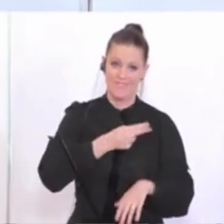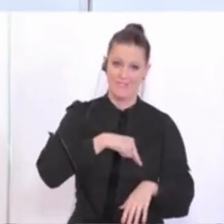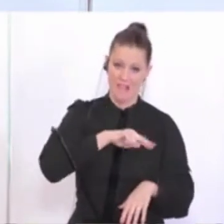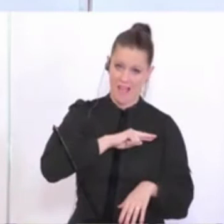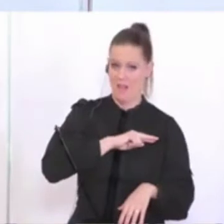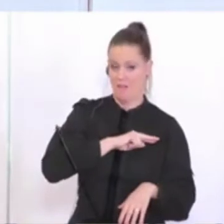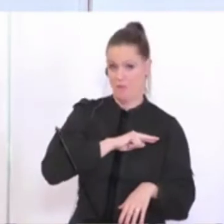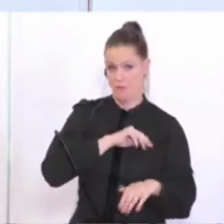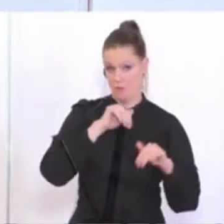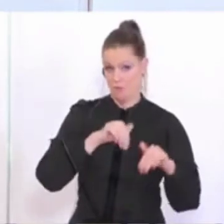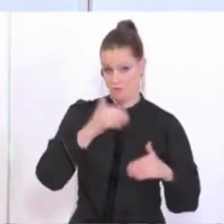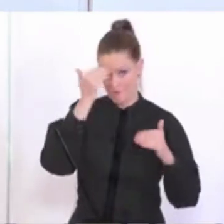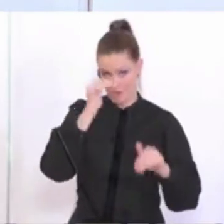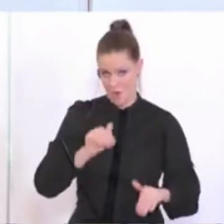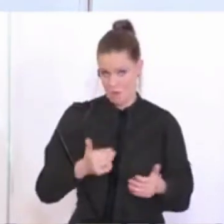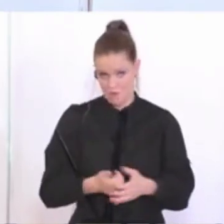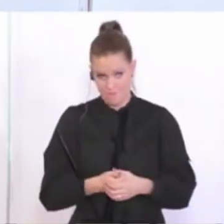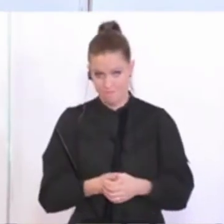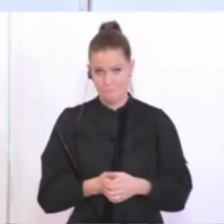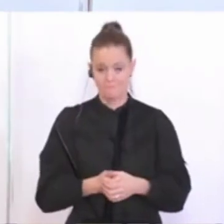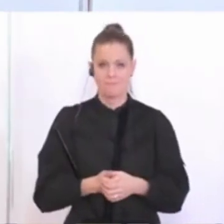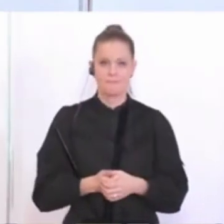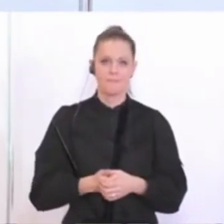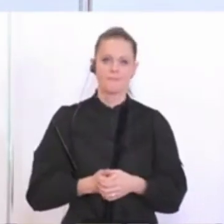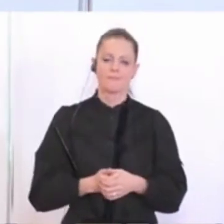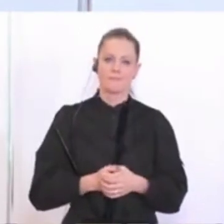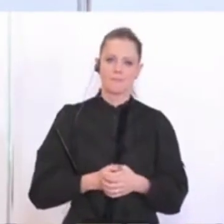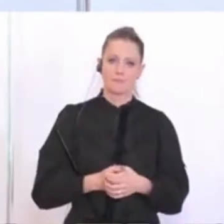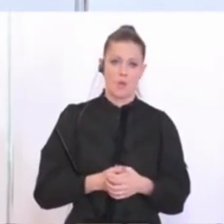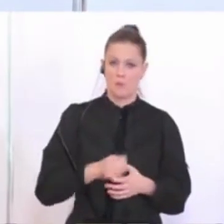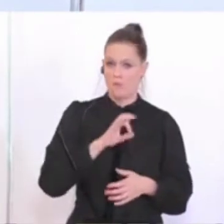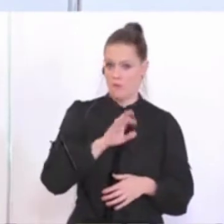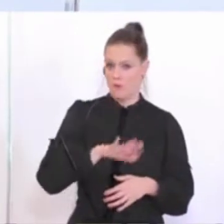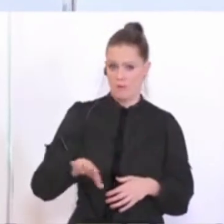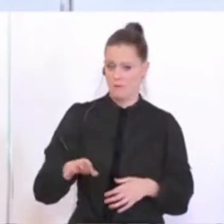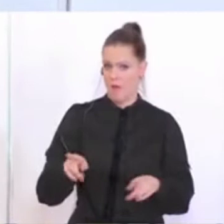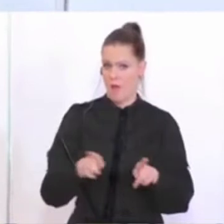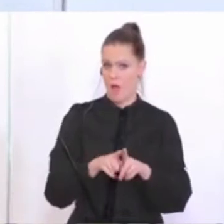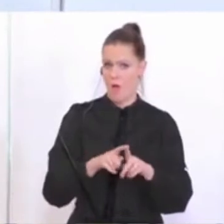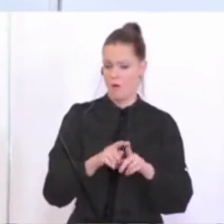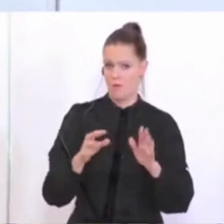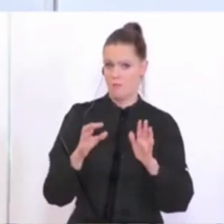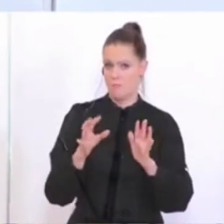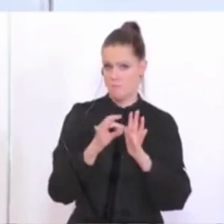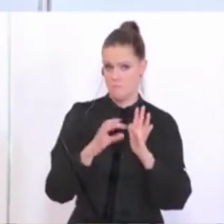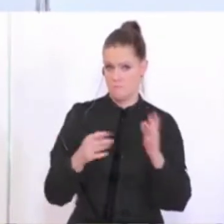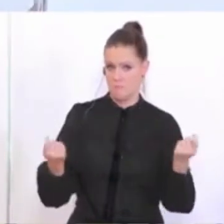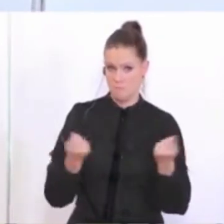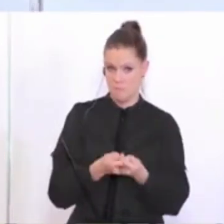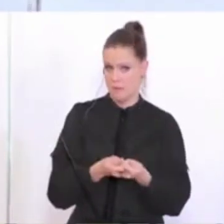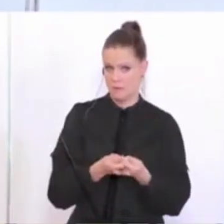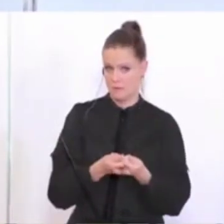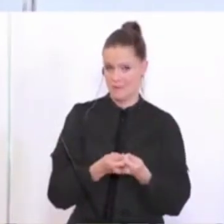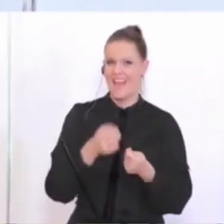keinen Hinweis darauf, dass das für Kinder nicht gelten würde, was diese Einzelsportarten betrifft. Also,